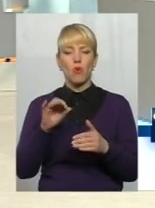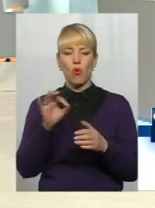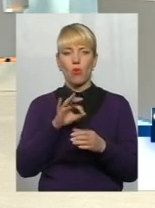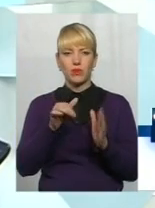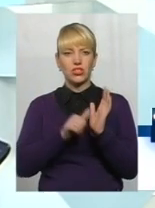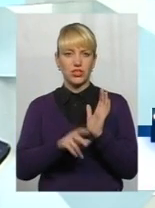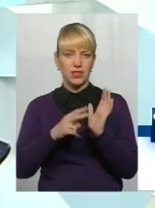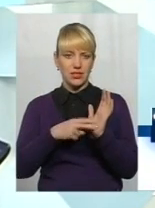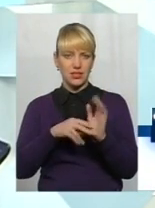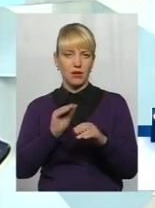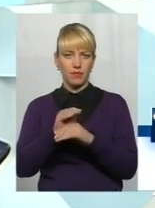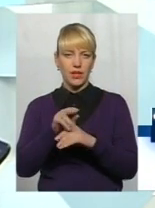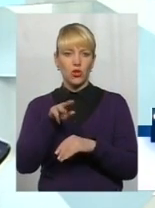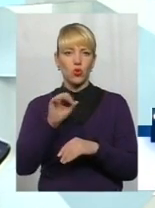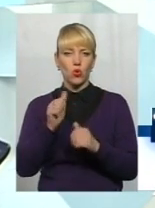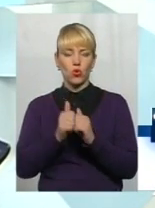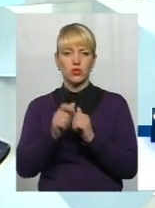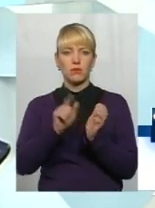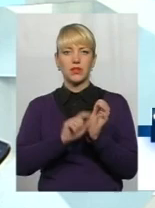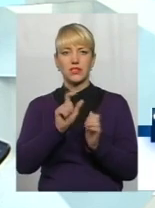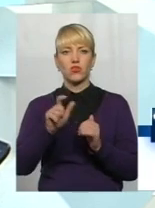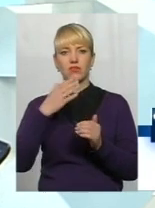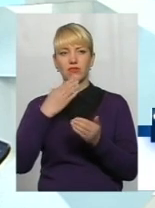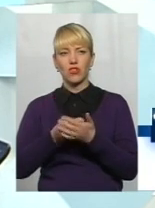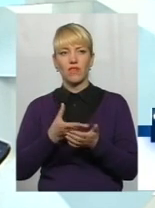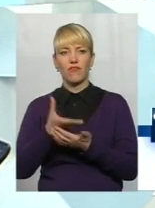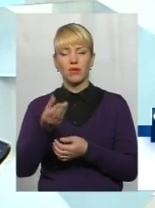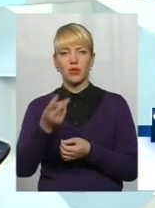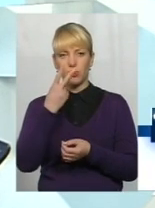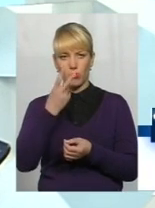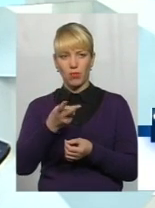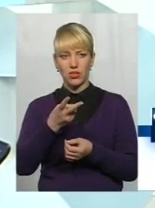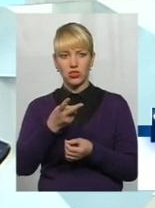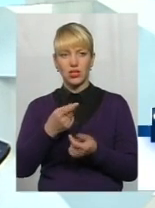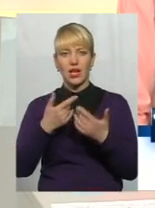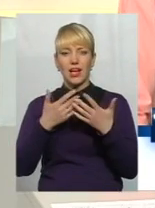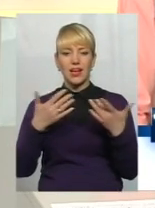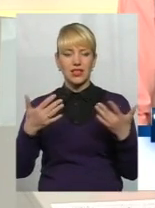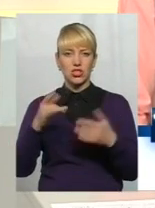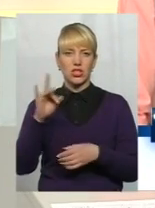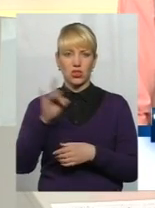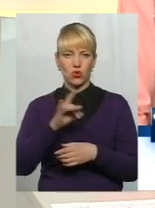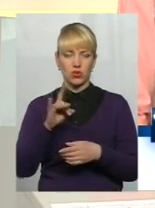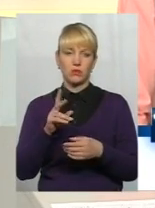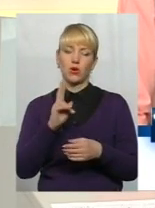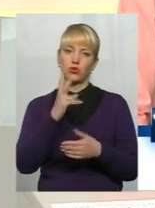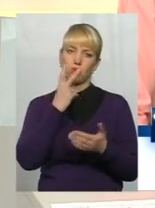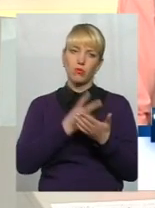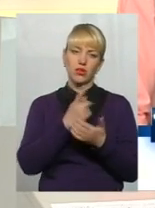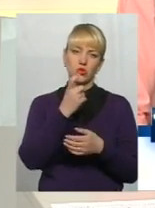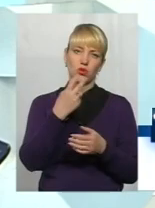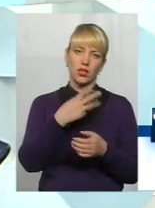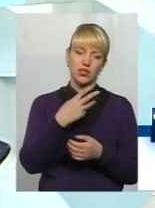то кожен пенсіонер в своїй виплаті побачить різну величину. Одні побачать 130